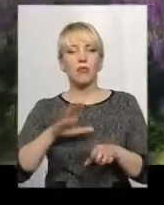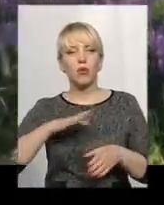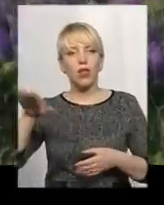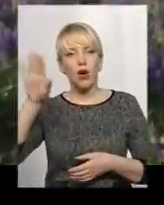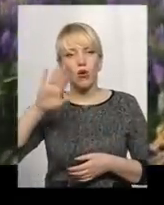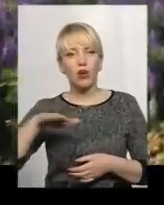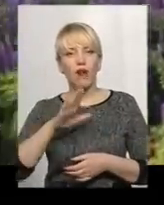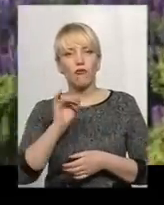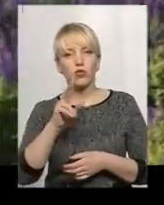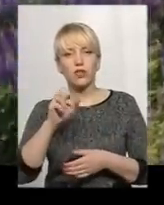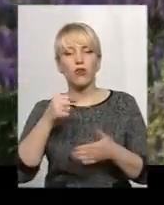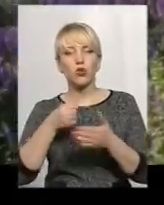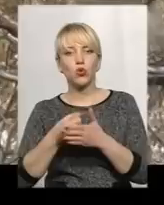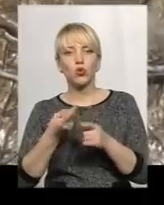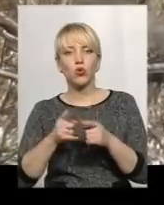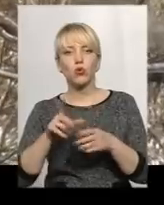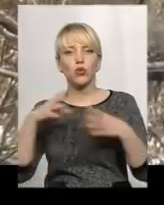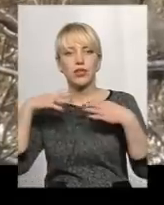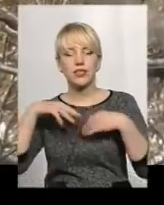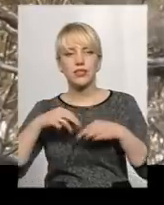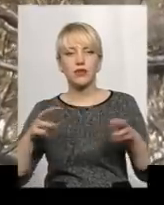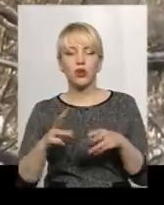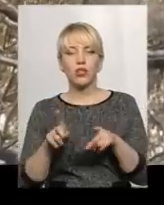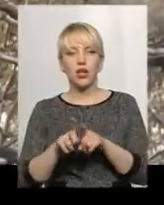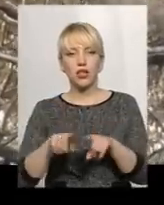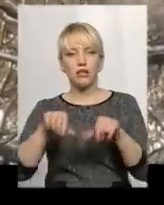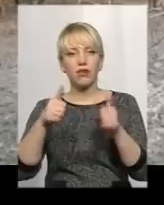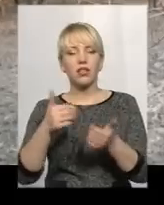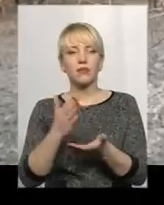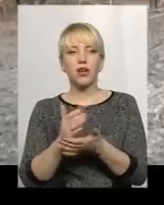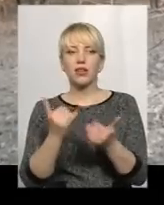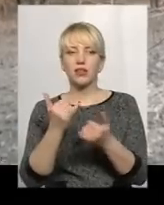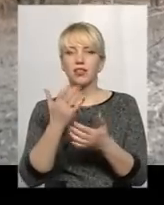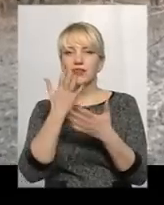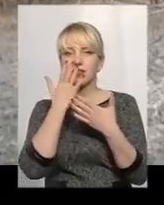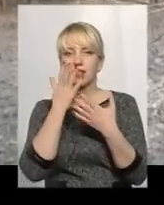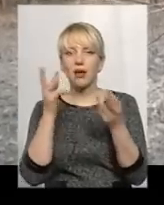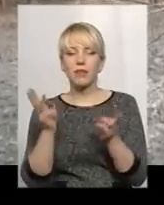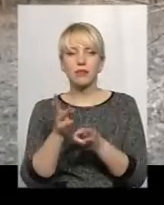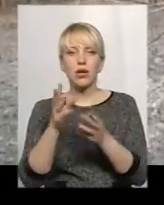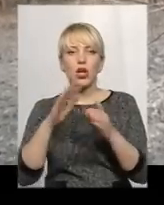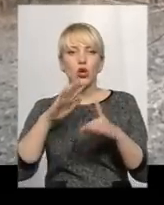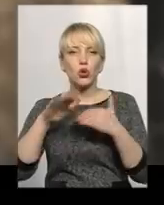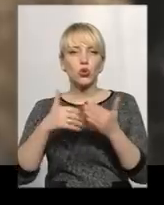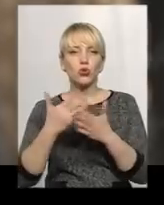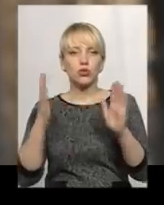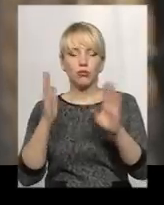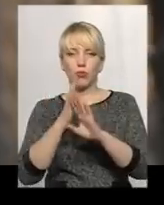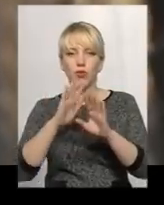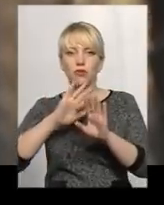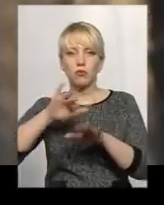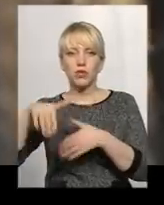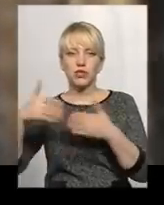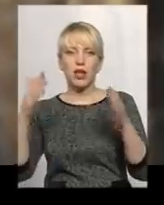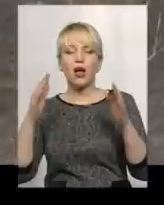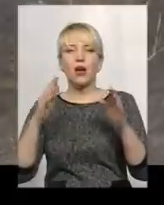до того, як її з'їв вогонь. А такий вигляд вона має нині. Запах згарища досі в повітрі, хоча після пожежі